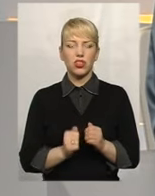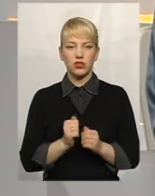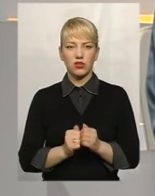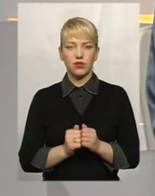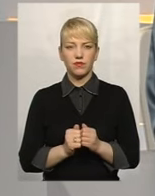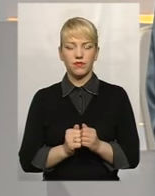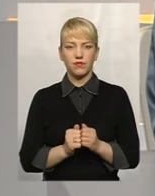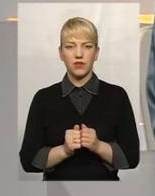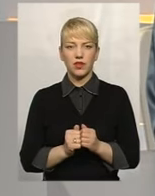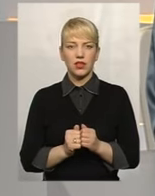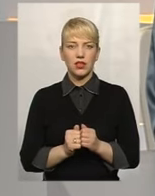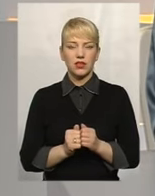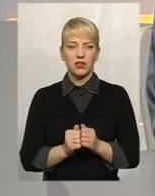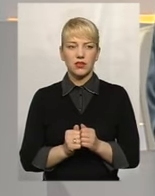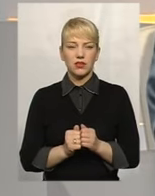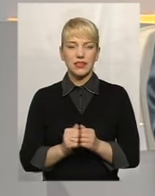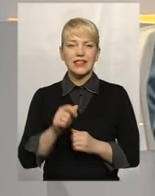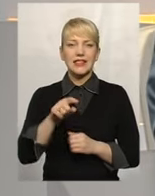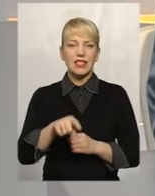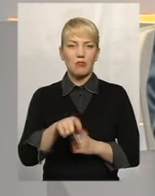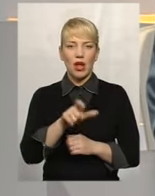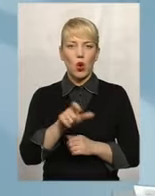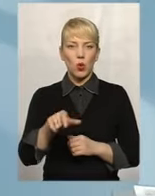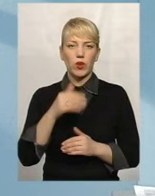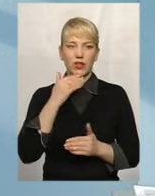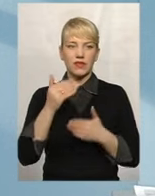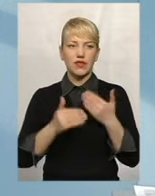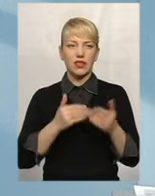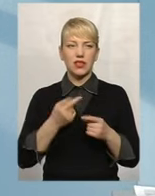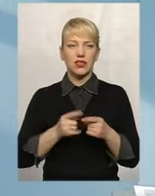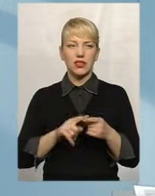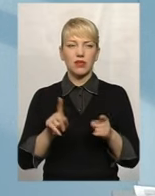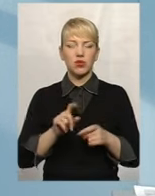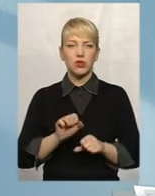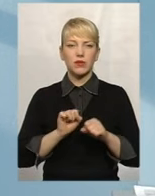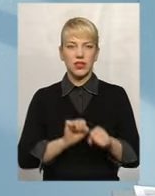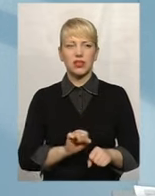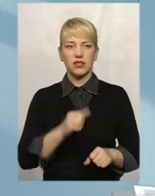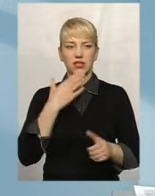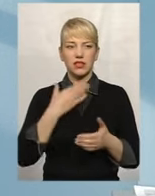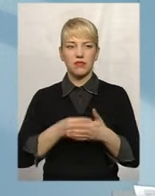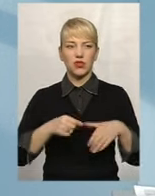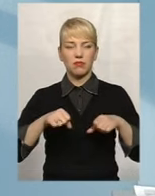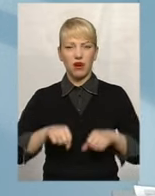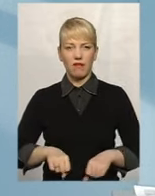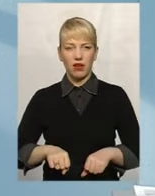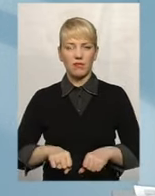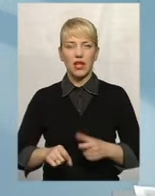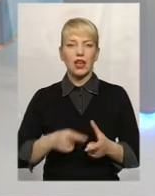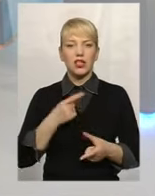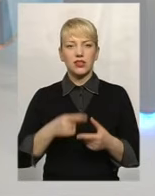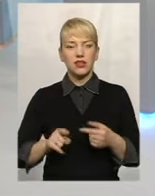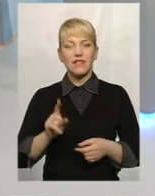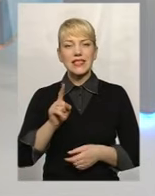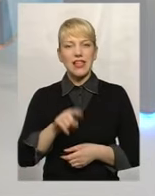саме люди звертаються за тим, аби захистити свої права? Чи все-таки